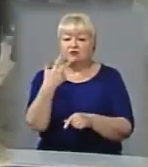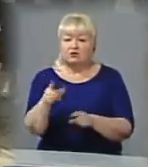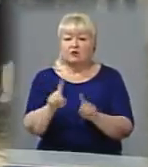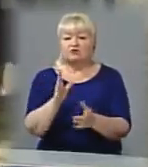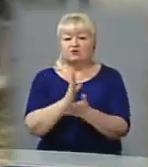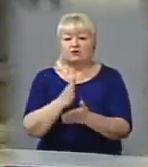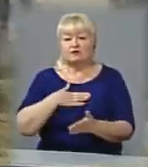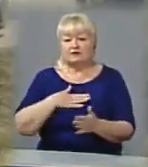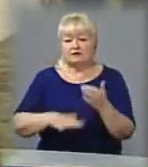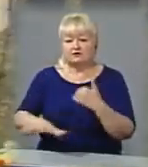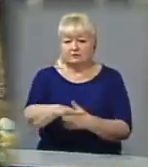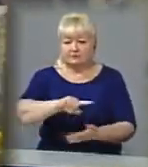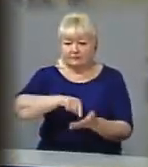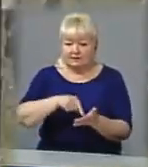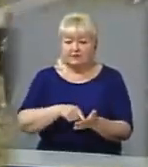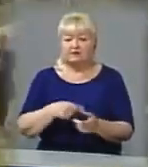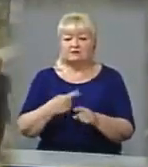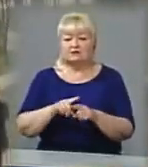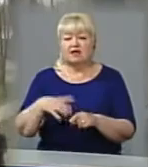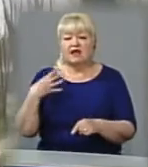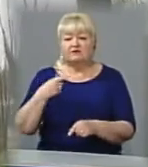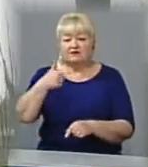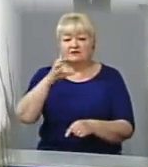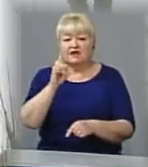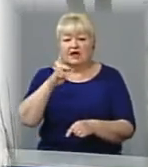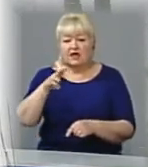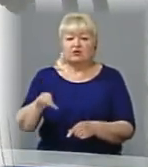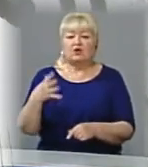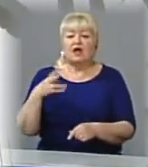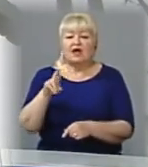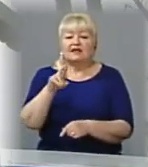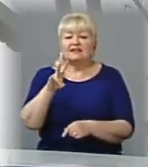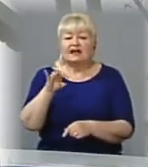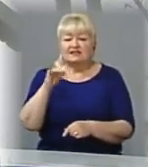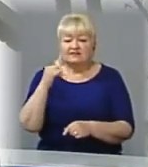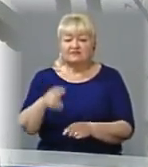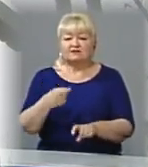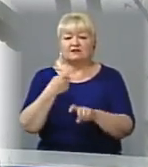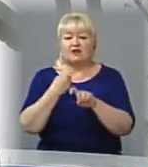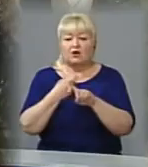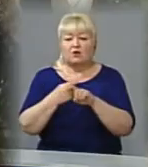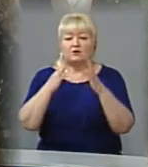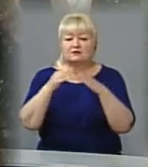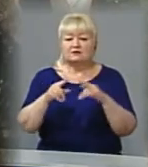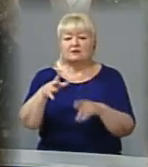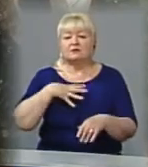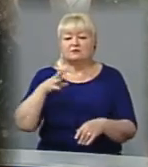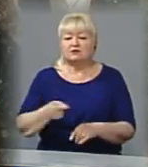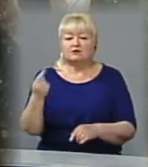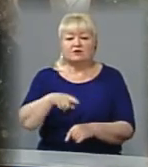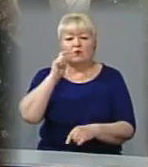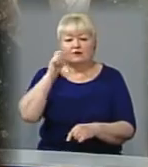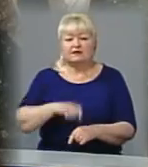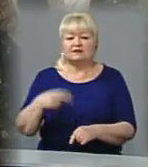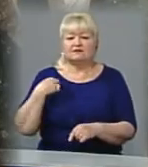міста. Дві інші – це Львівське гетто і Янівський концтабір. У стінах цих в'язниць померли тисячі українців, французів,